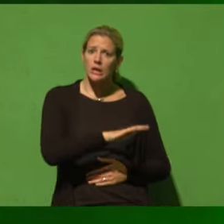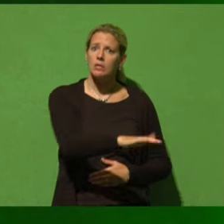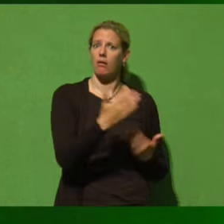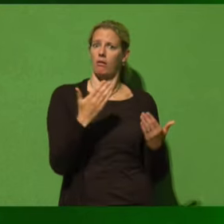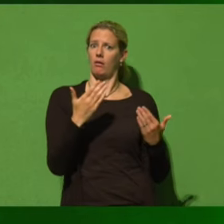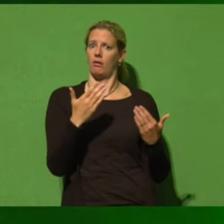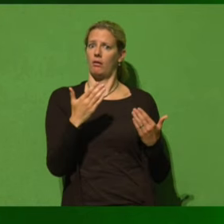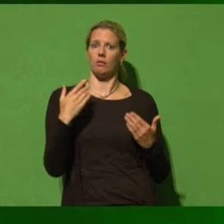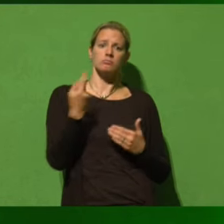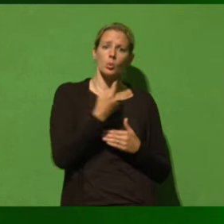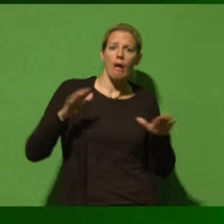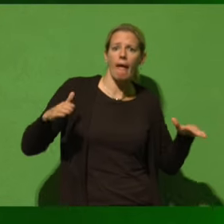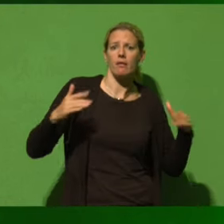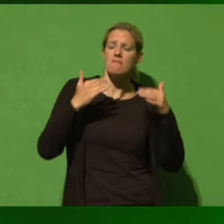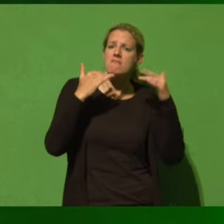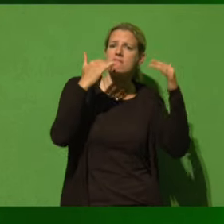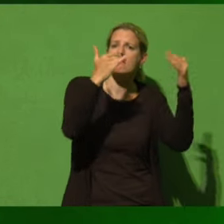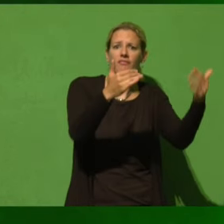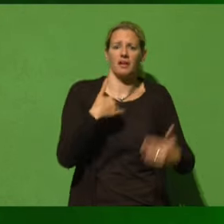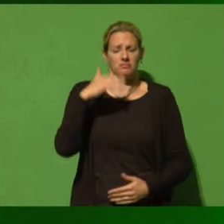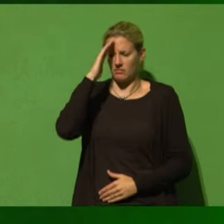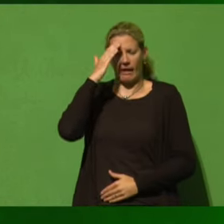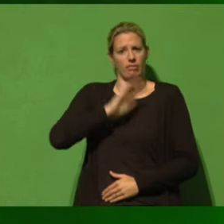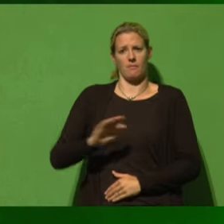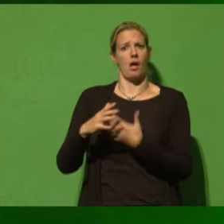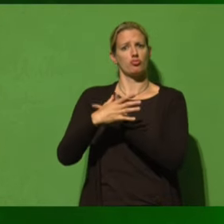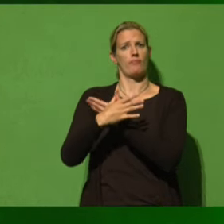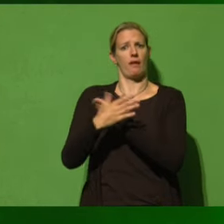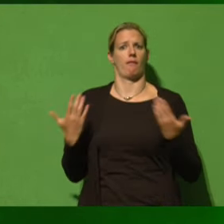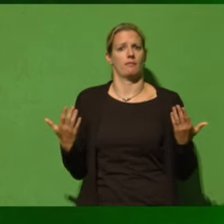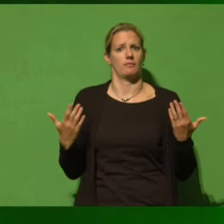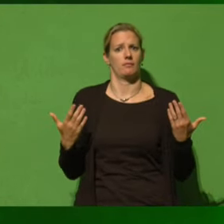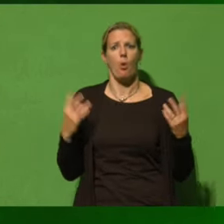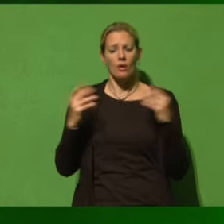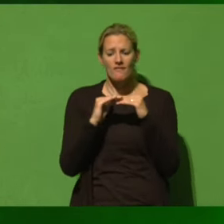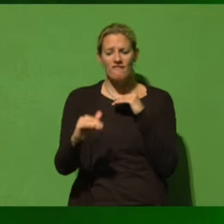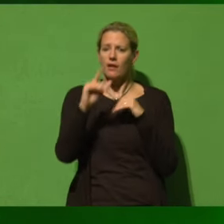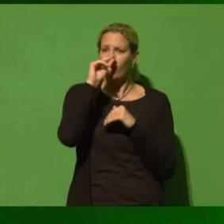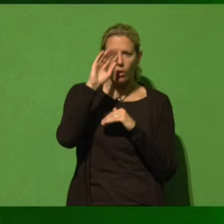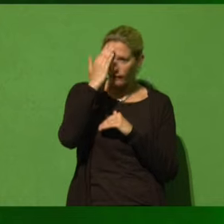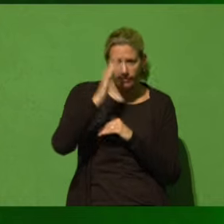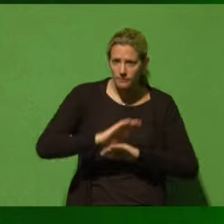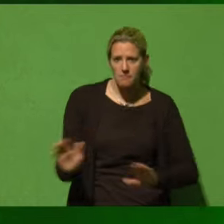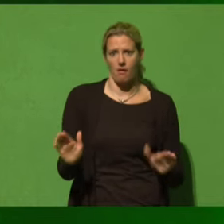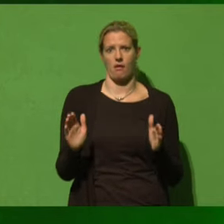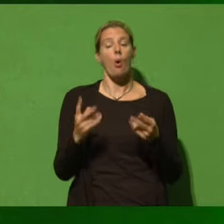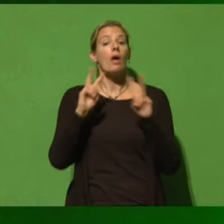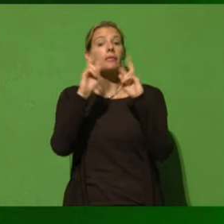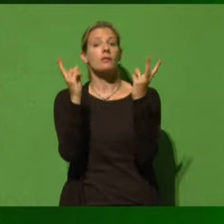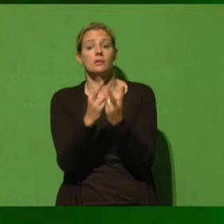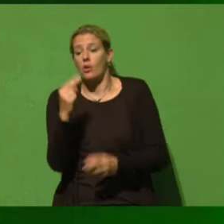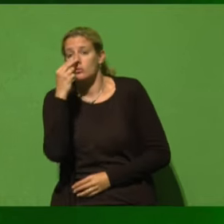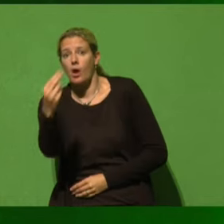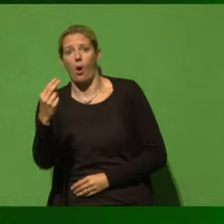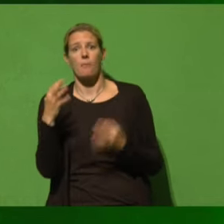Schmetterlinge mehr erleben, keine Feldflögel, keine Wiesenblumen oder wenn man es international betrachtet, wenn es keine Tiger mehr gibt,